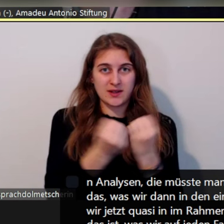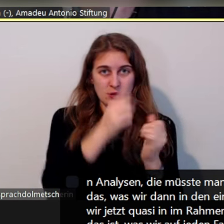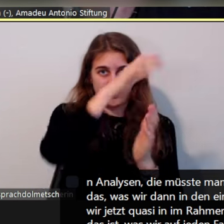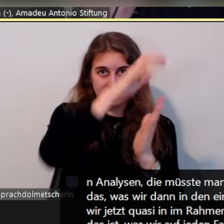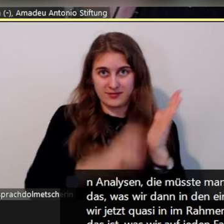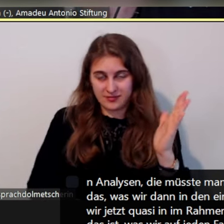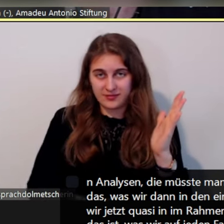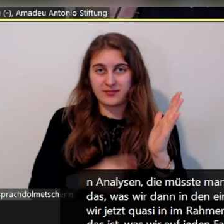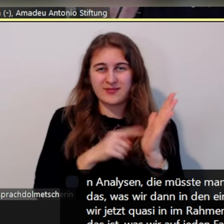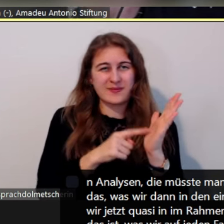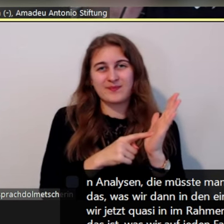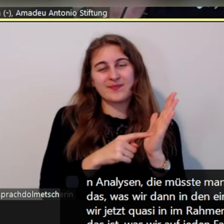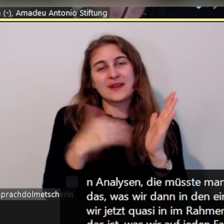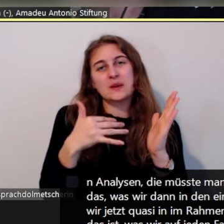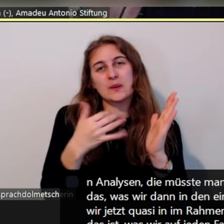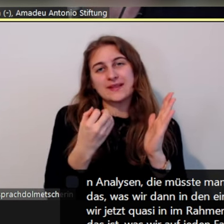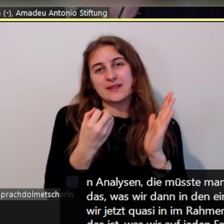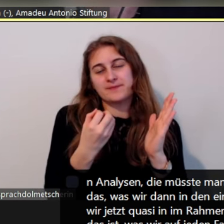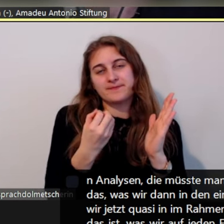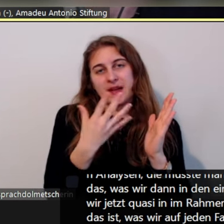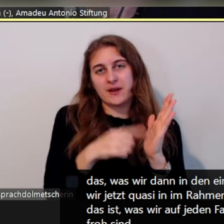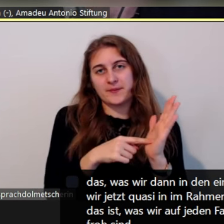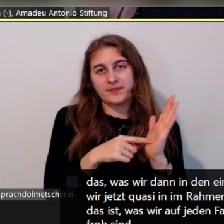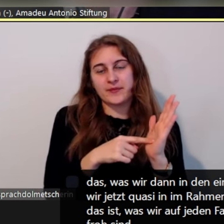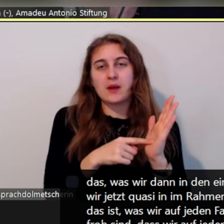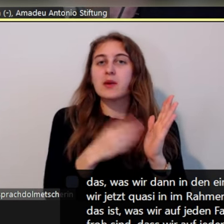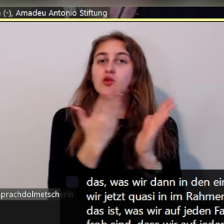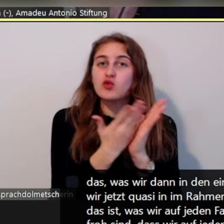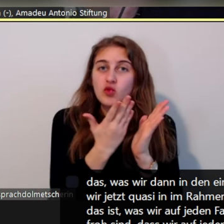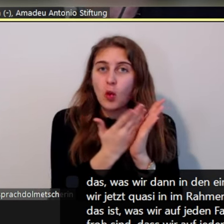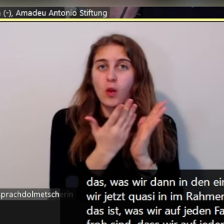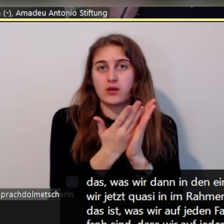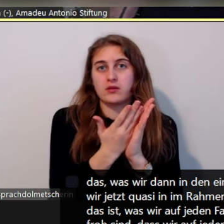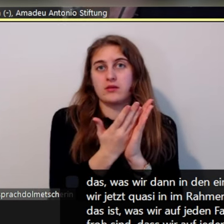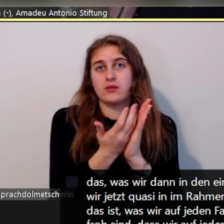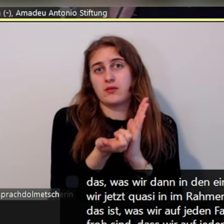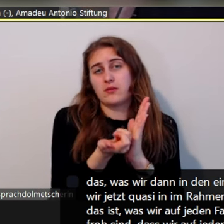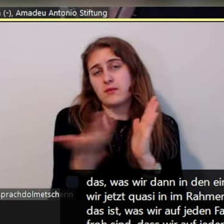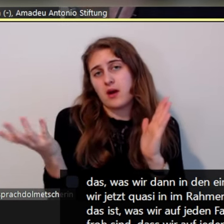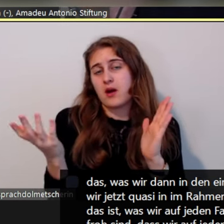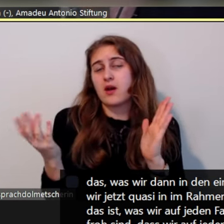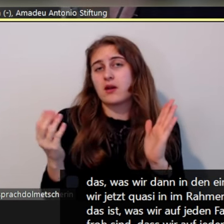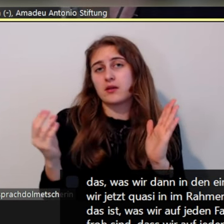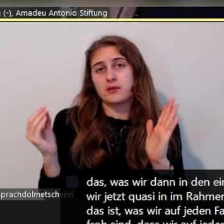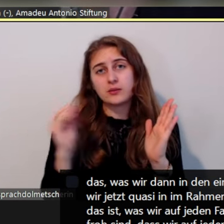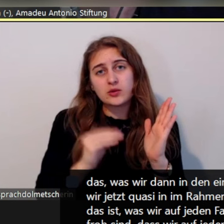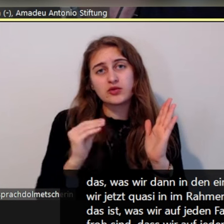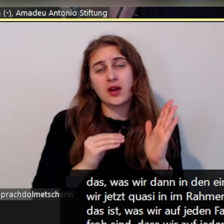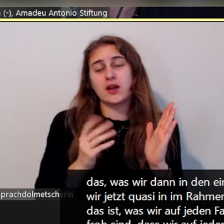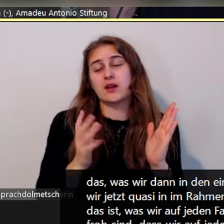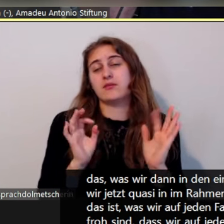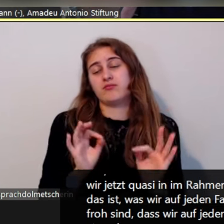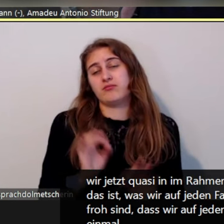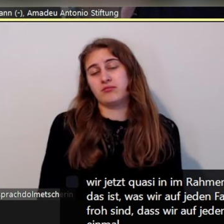Und wo wir auch genau froh sind, dass wir auf jeden Fall da auch als eine Aufstelle gesehen werden, erst einmal.